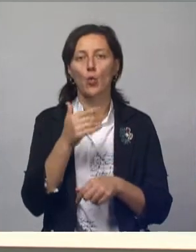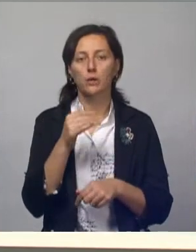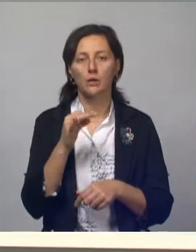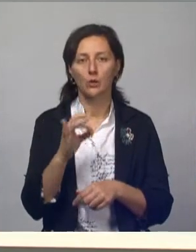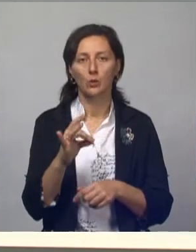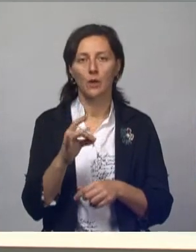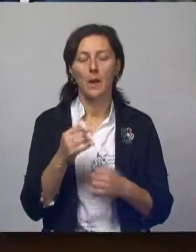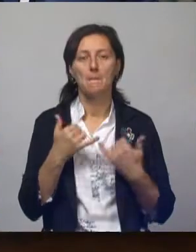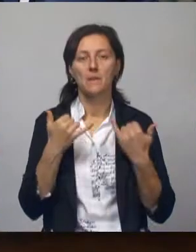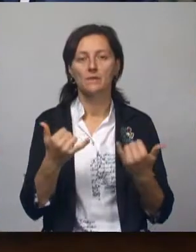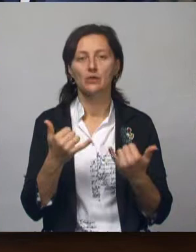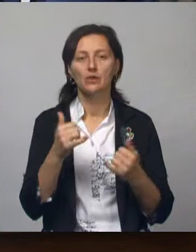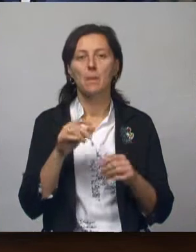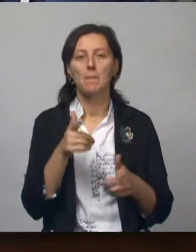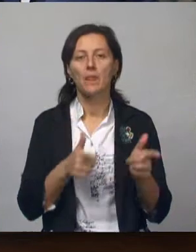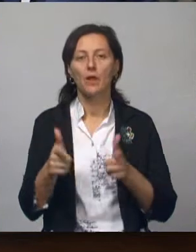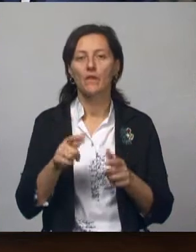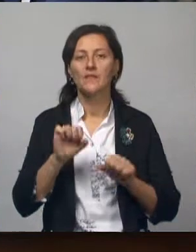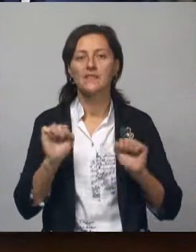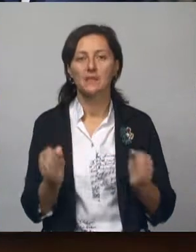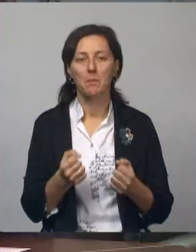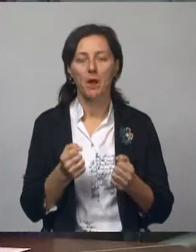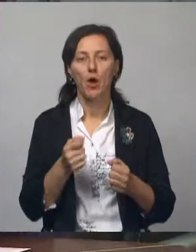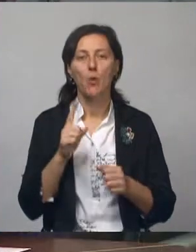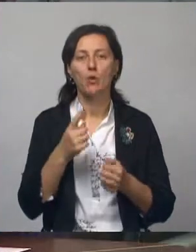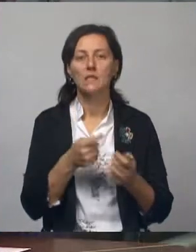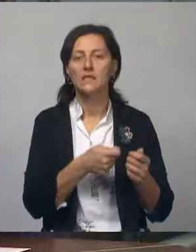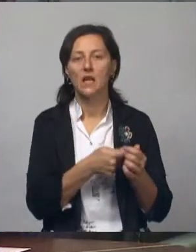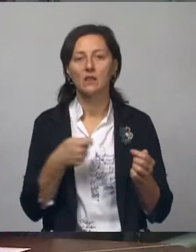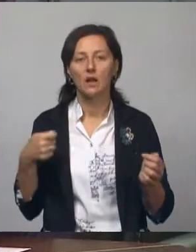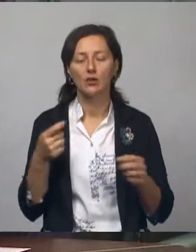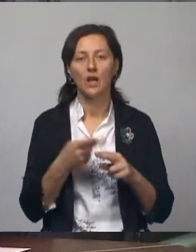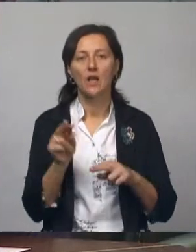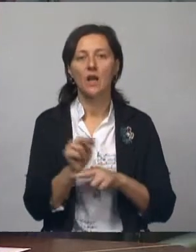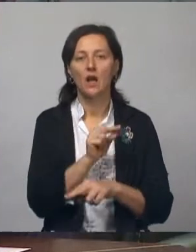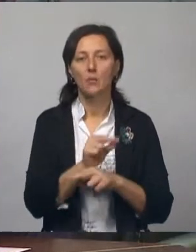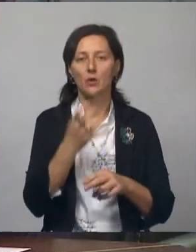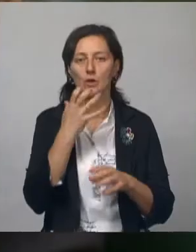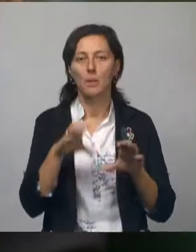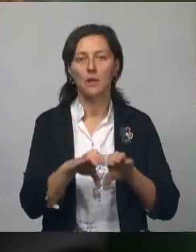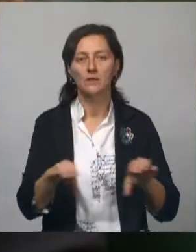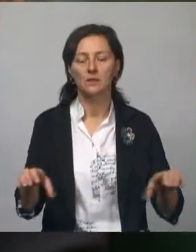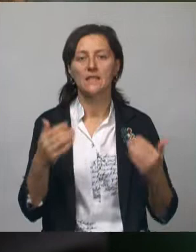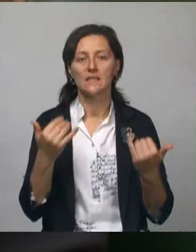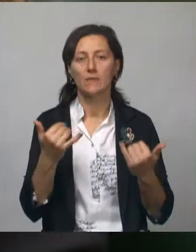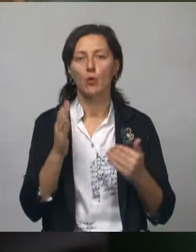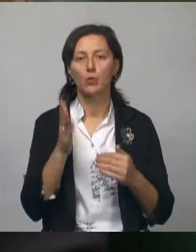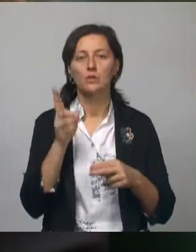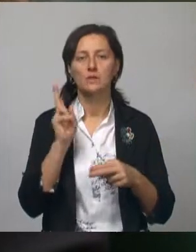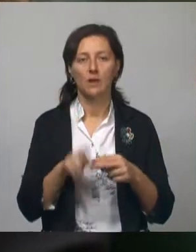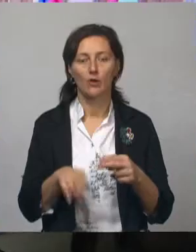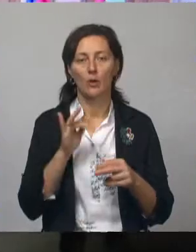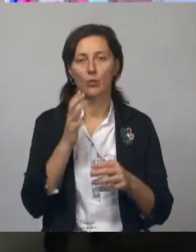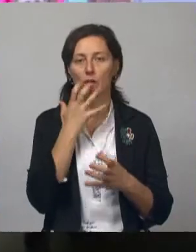посвященного подготовке к зиме. Причина задержки – капитальный ремонт инженерных сетей. Уже сегодня его должны завершить и